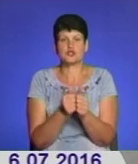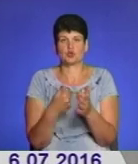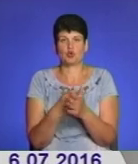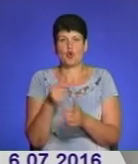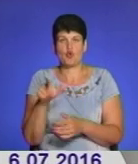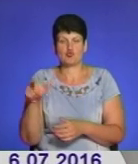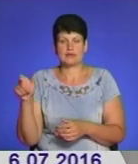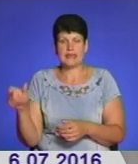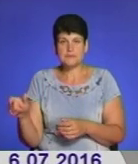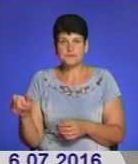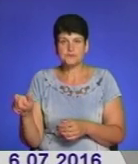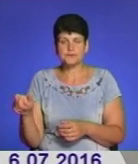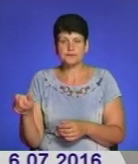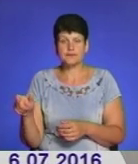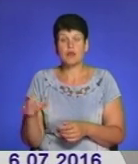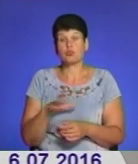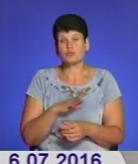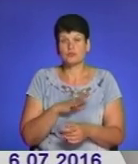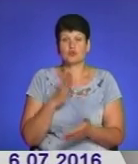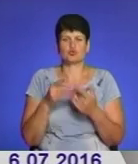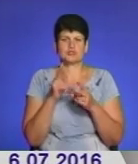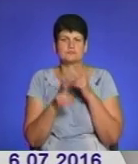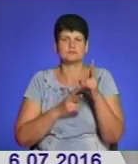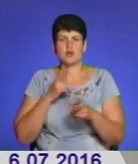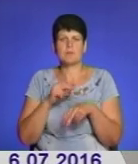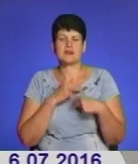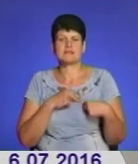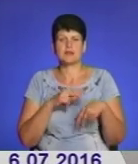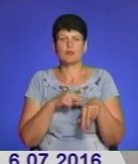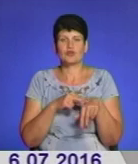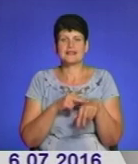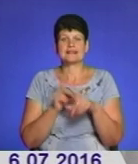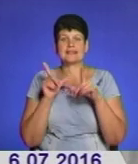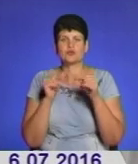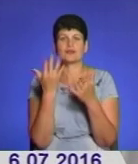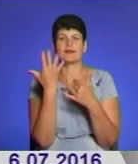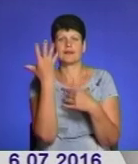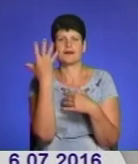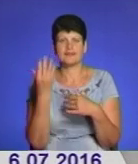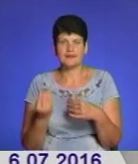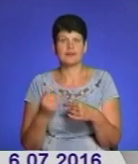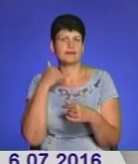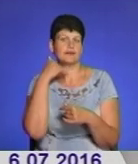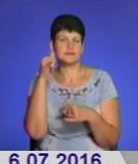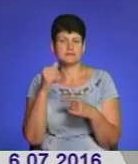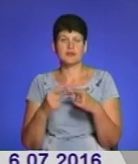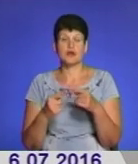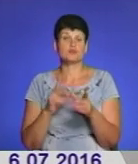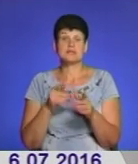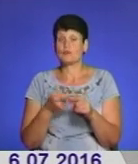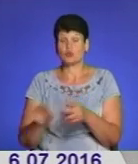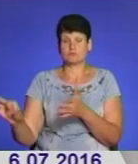Щоб то реагування, яке деколи люди нарікають, що працівники поліції їдуть по декілька днів на те чи інше повідомлення, що воно було мріктєве,